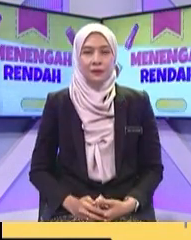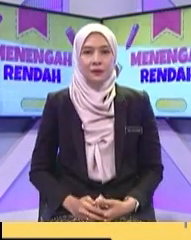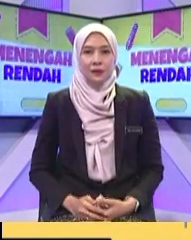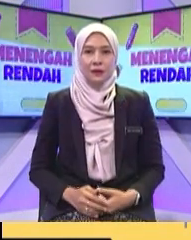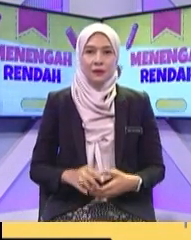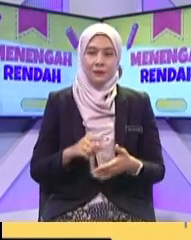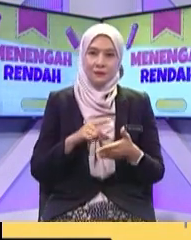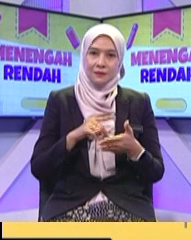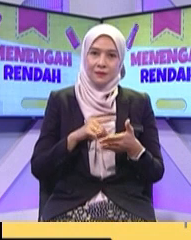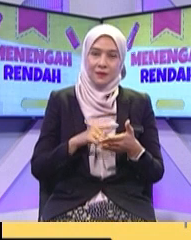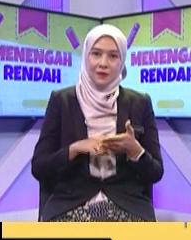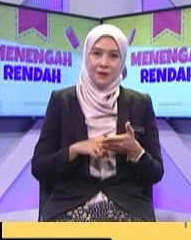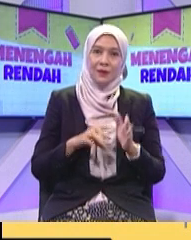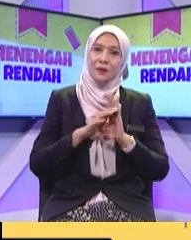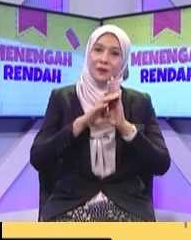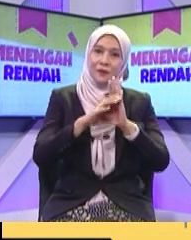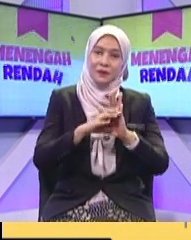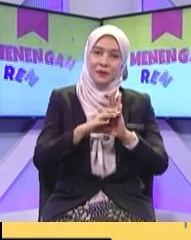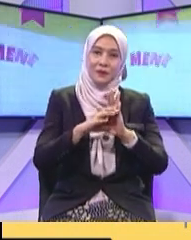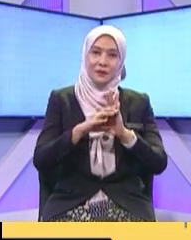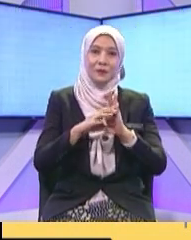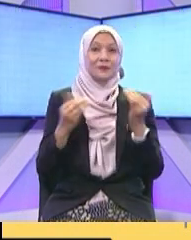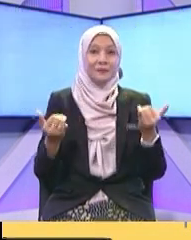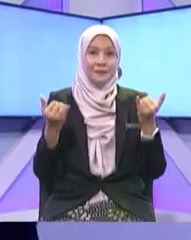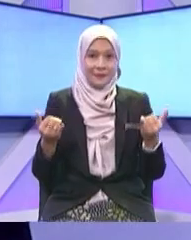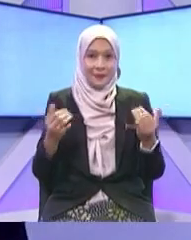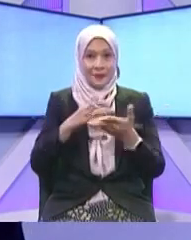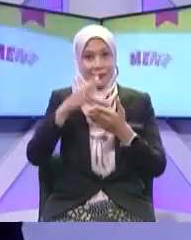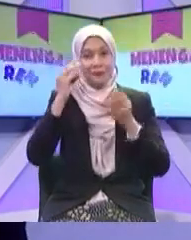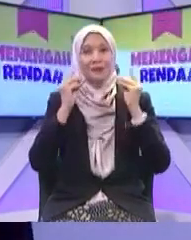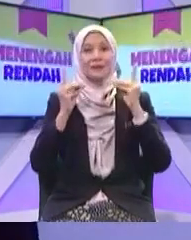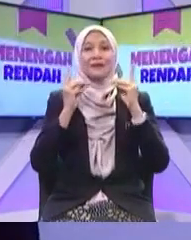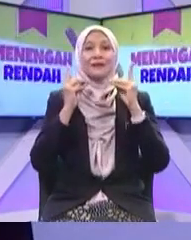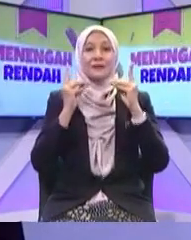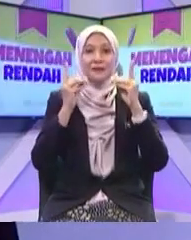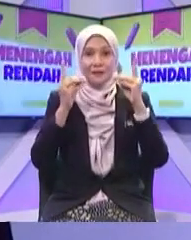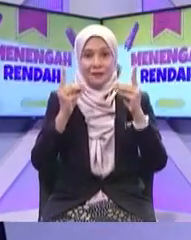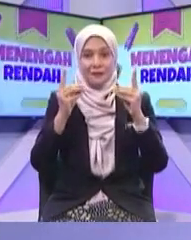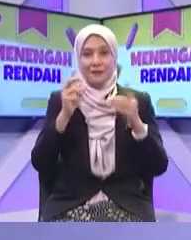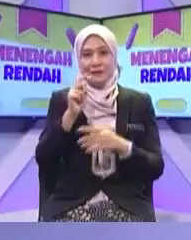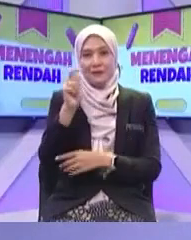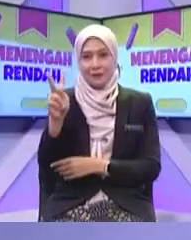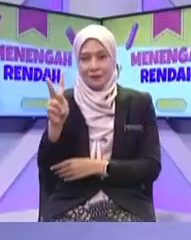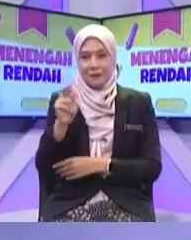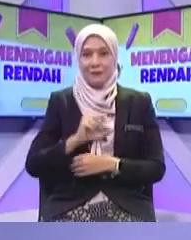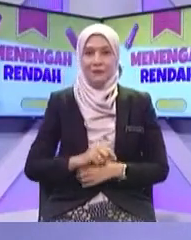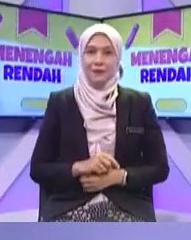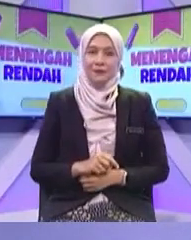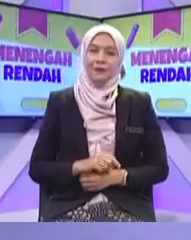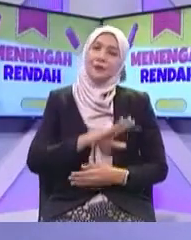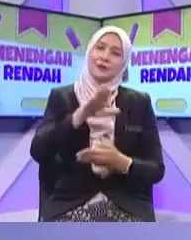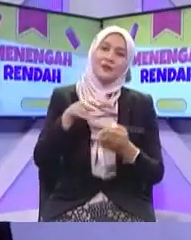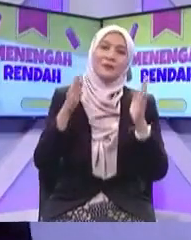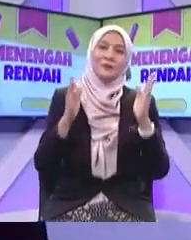KPM Ia adalah salah satu contoh Multimedia interaktif Okey Slide yang saya paparkan Murid-murid di rumah Boleh tengok Murid-murid di